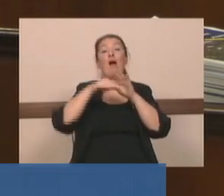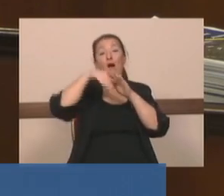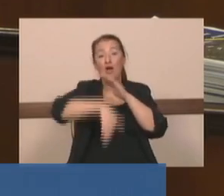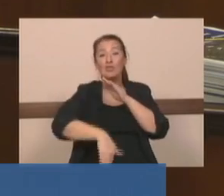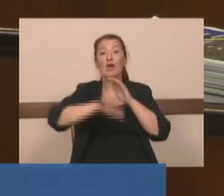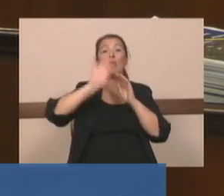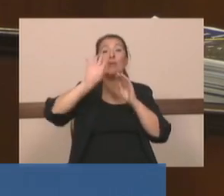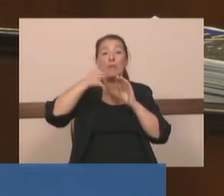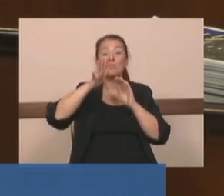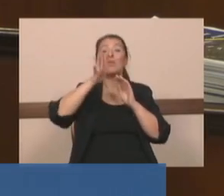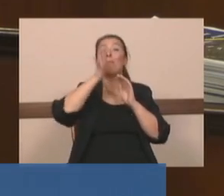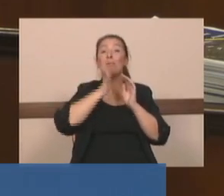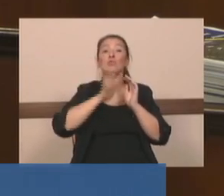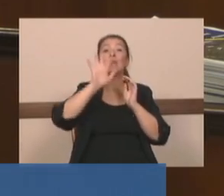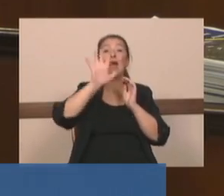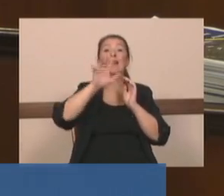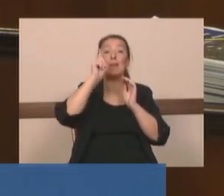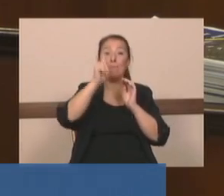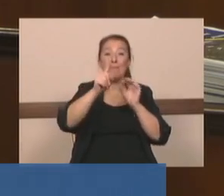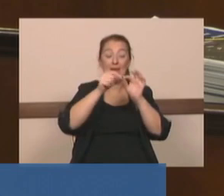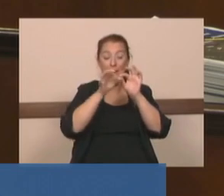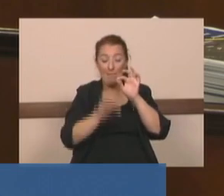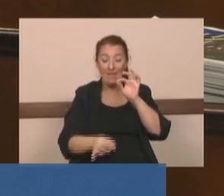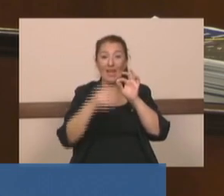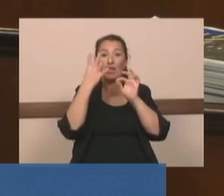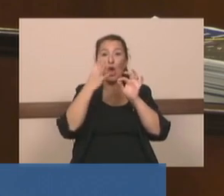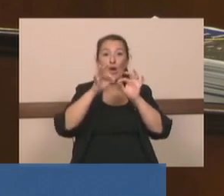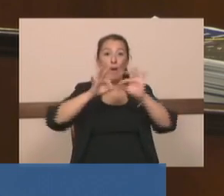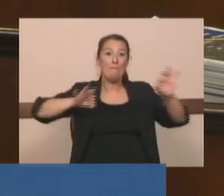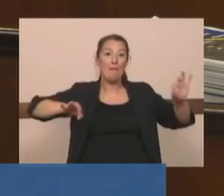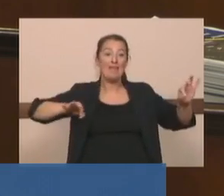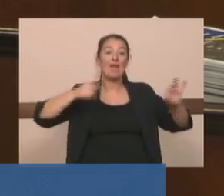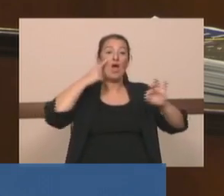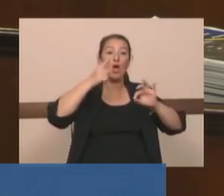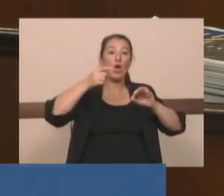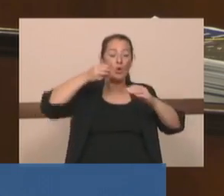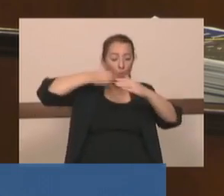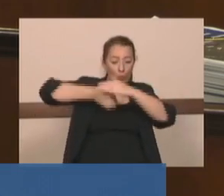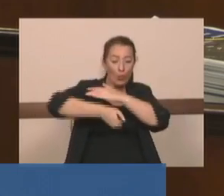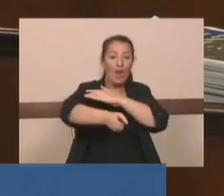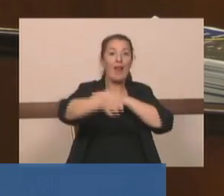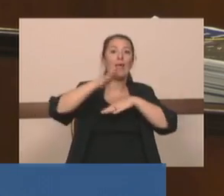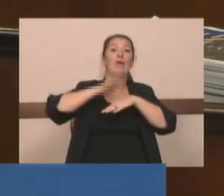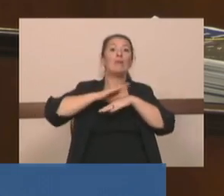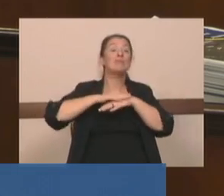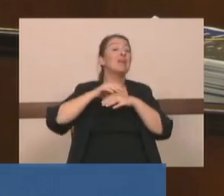elli bir metre dört metre çapında tünel yapılmış. Ne zaman açılmış?